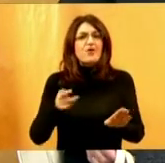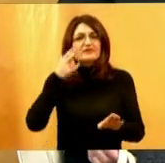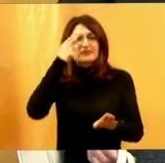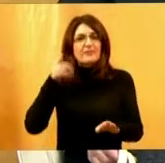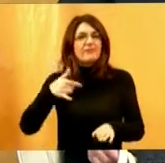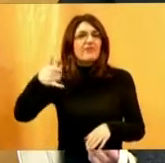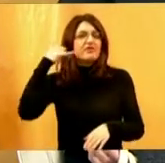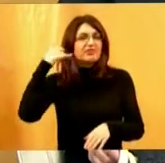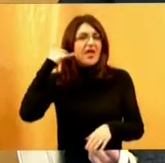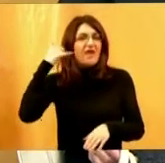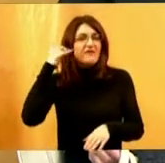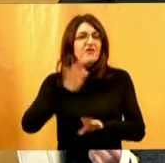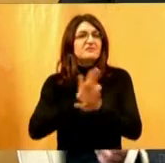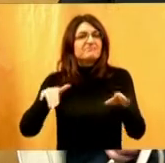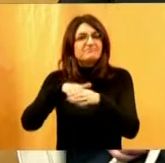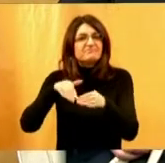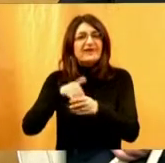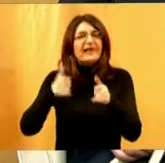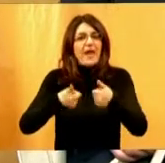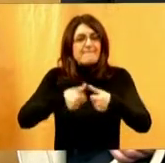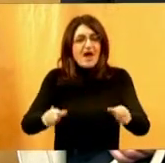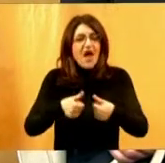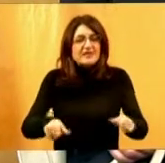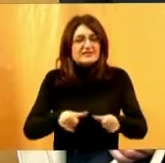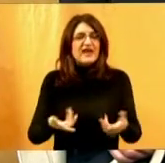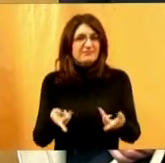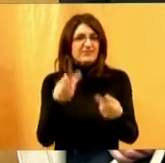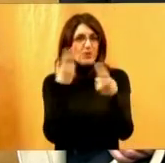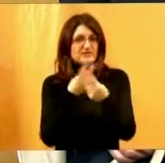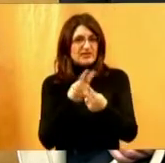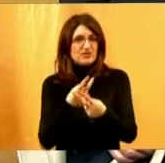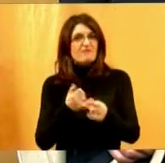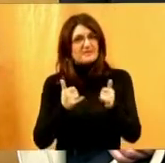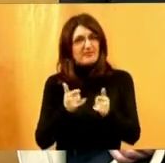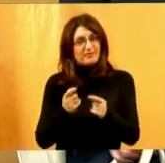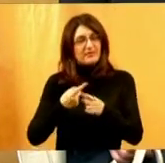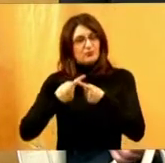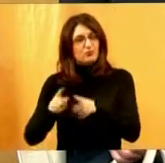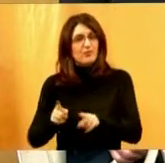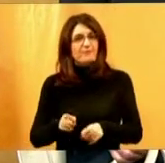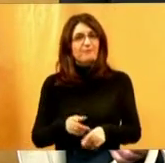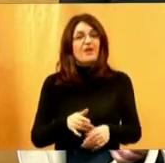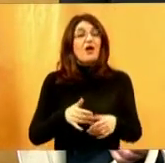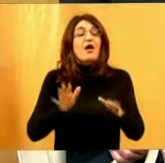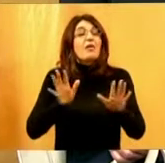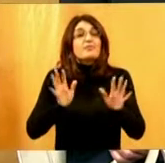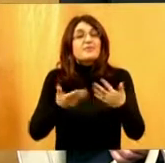osobe na telefonistička zanimanja ili masera ili tako nešto. Osim toga, izumrli su oni